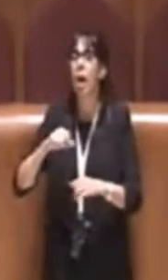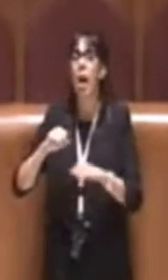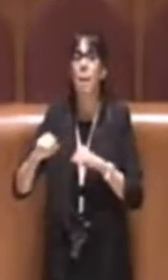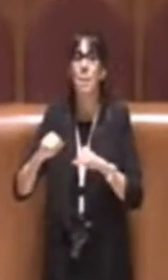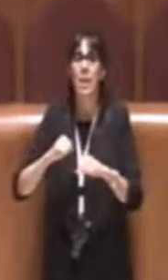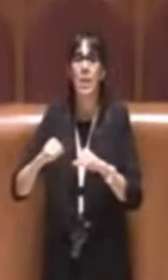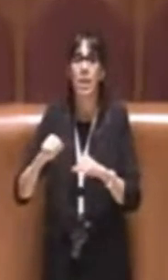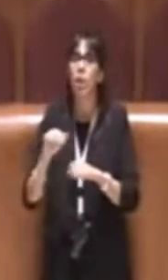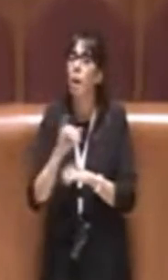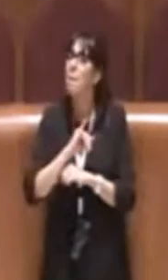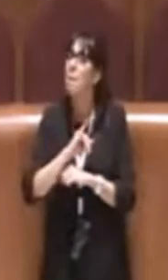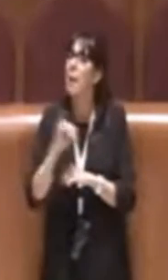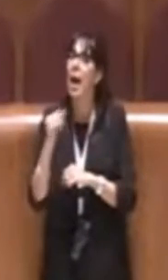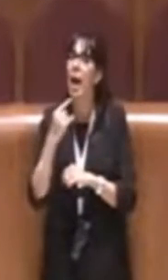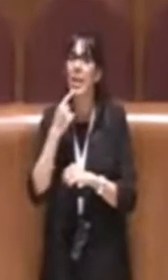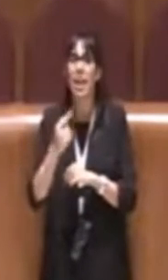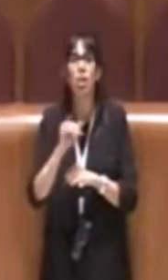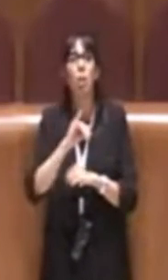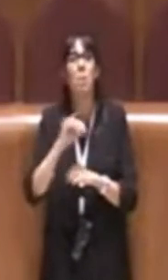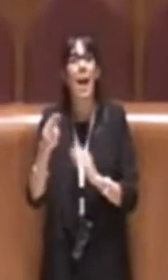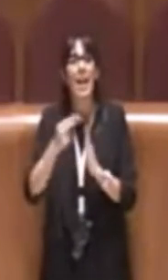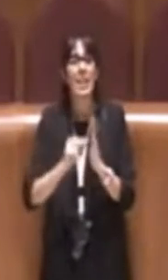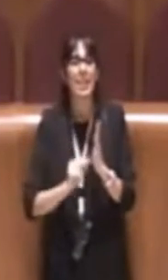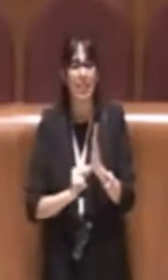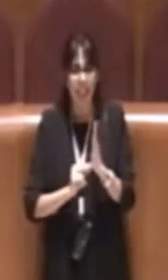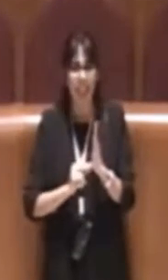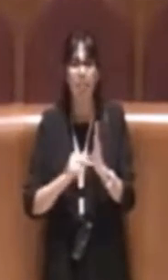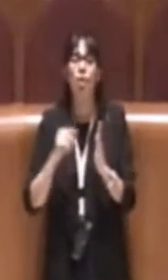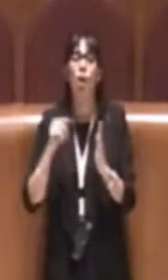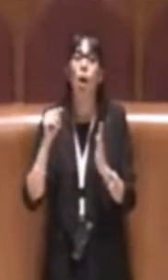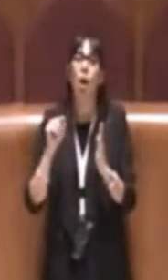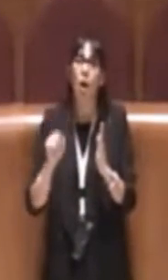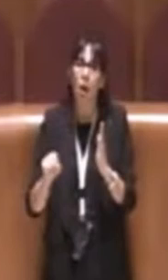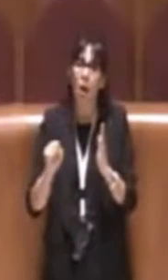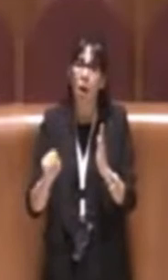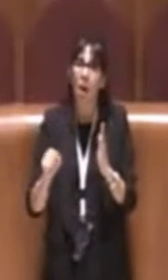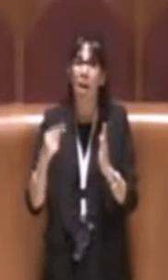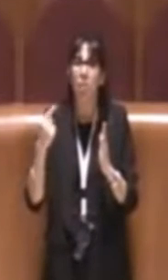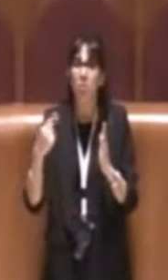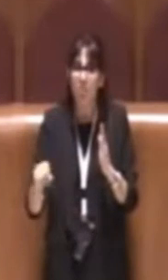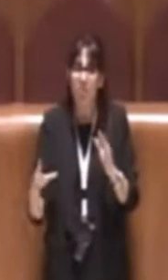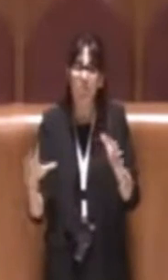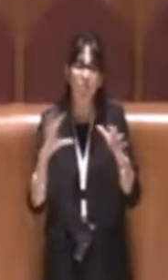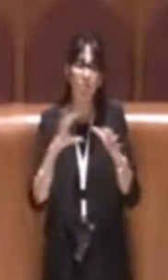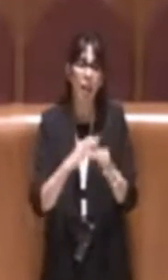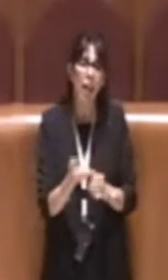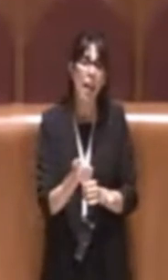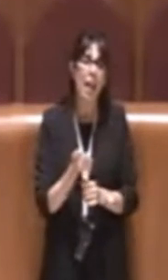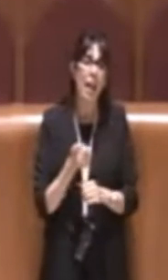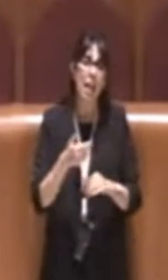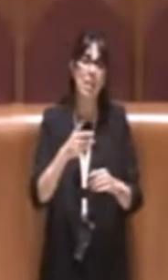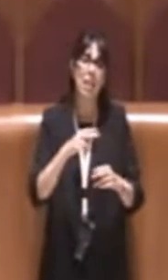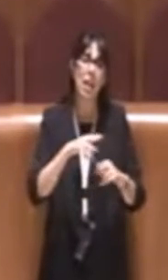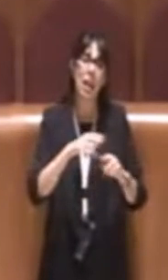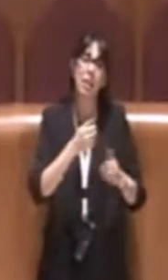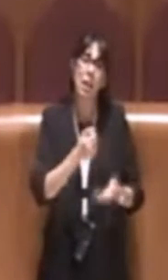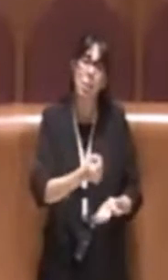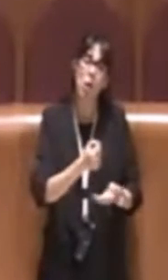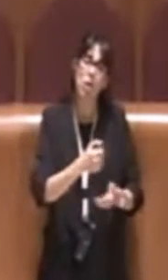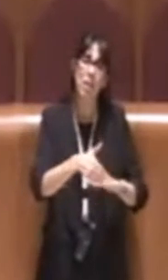Non è mai stato scritto da nessuna parte che fosse competenza di Cassa Depositi e Prestiti. Quindi quello